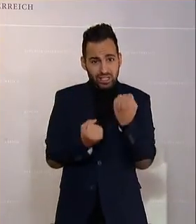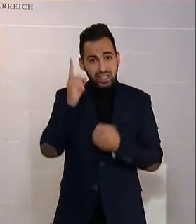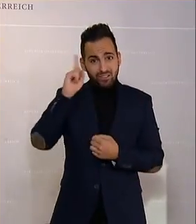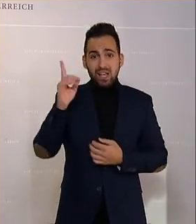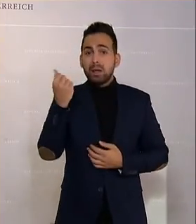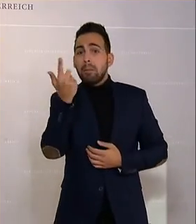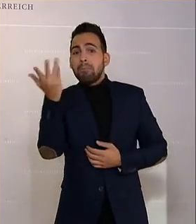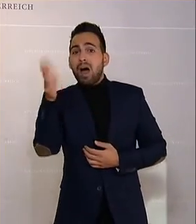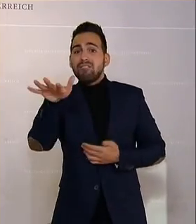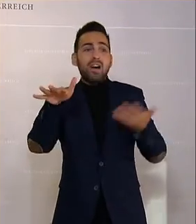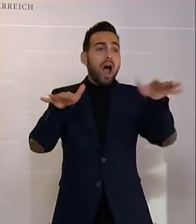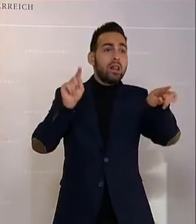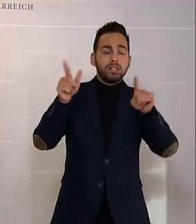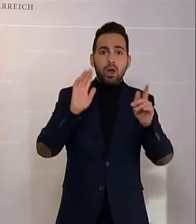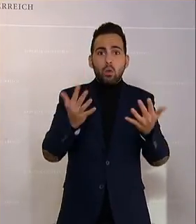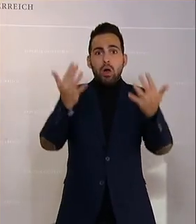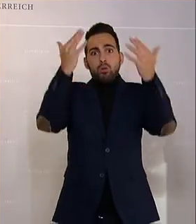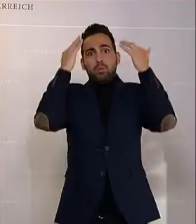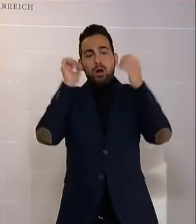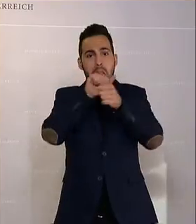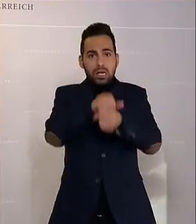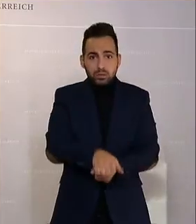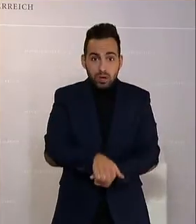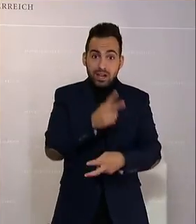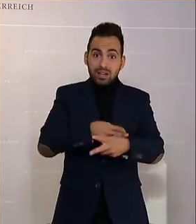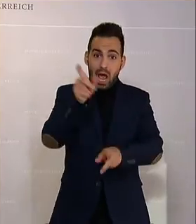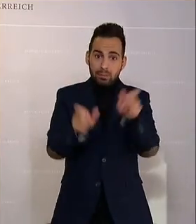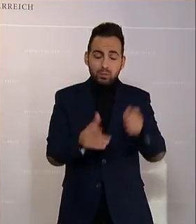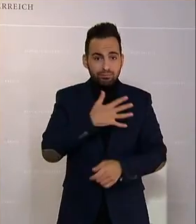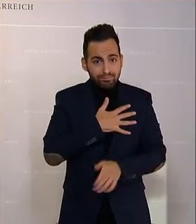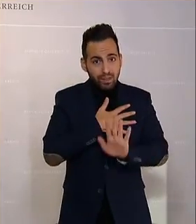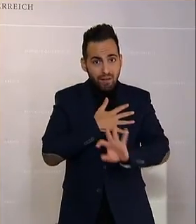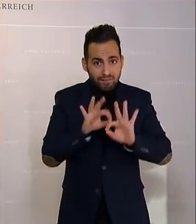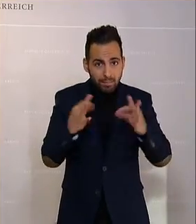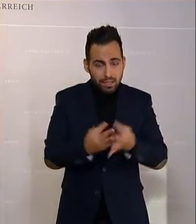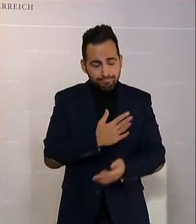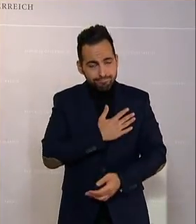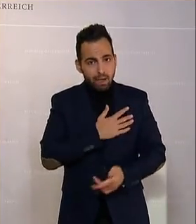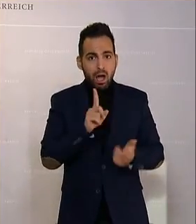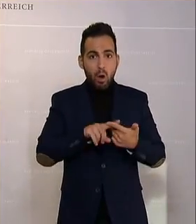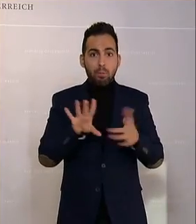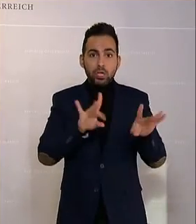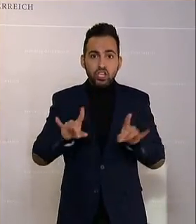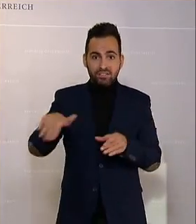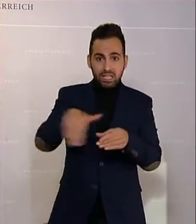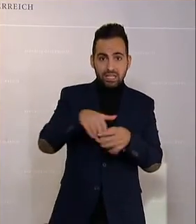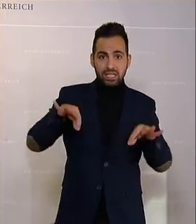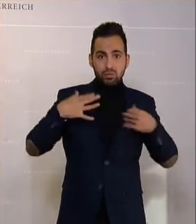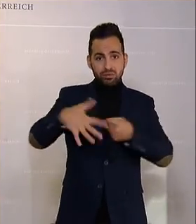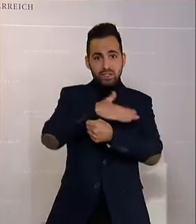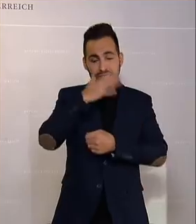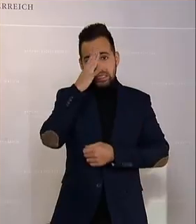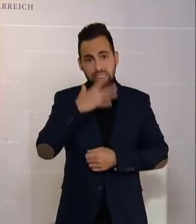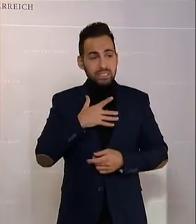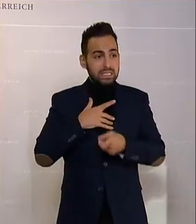Fällen tatsächlich zu Überlastungen kommt. Wir tun nicht nur die Erkrankten leid und ihre Familien und Angehörigen, wir tun auch die Beschäftigten im Gesundheitswesen, die diese